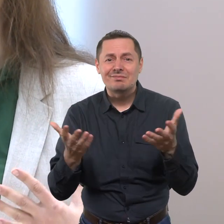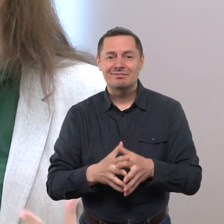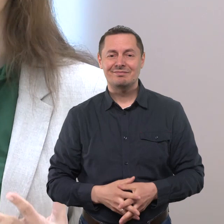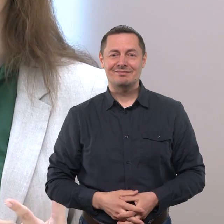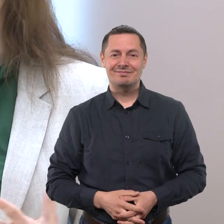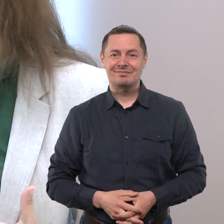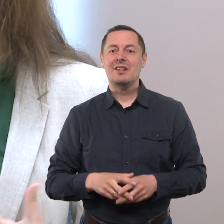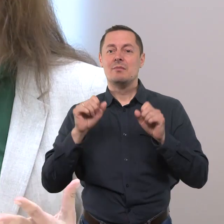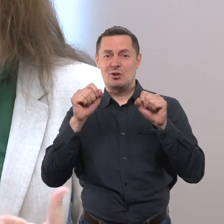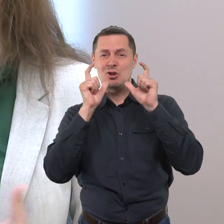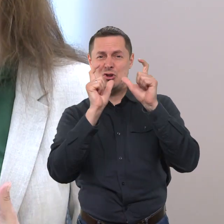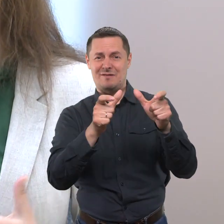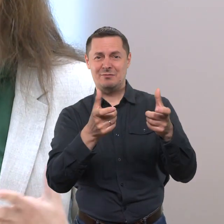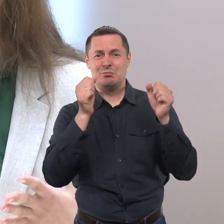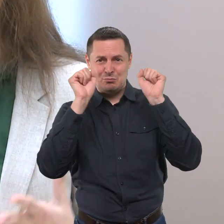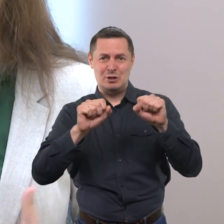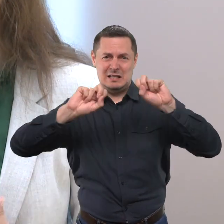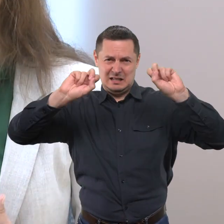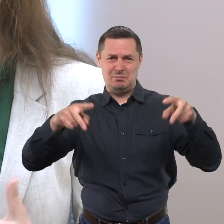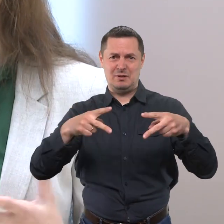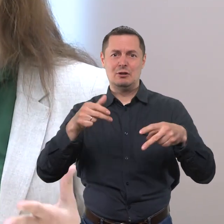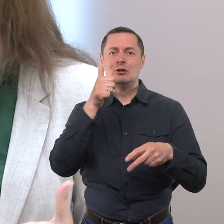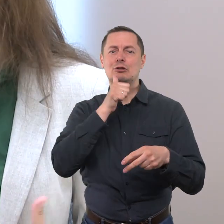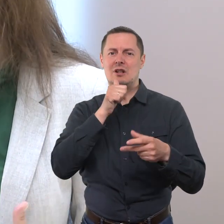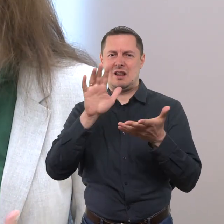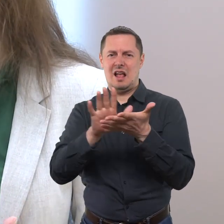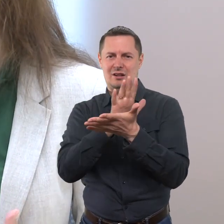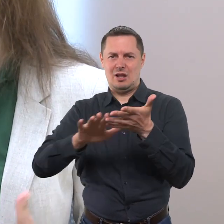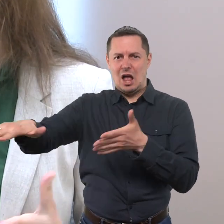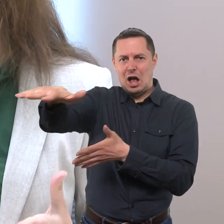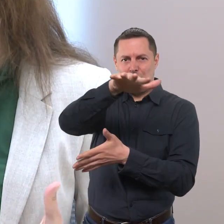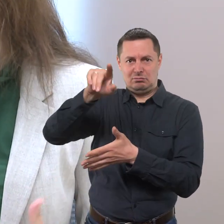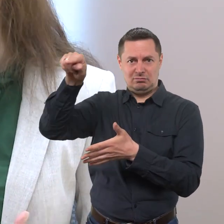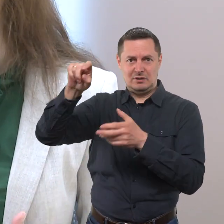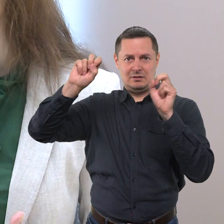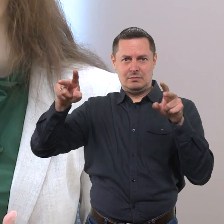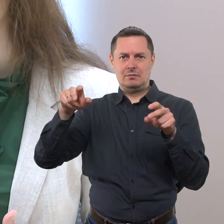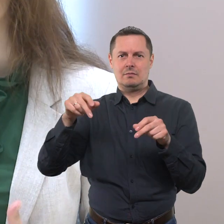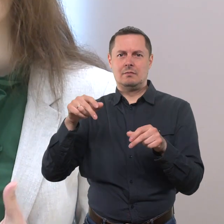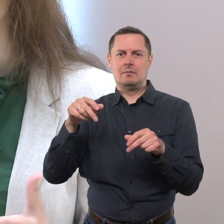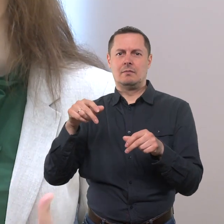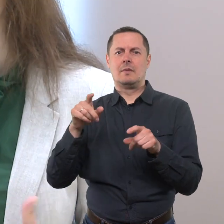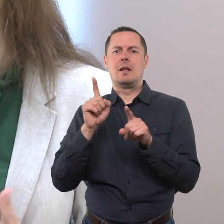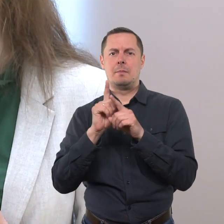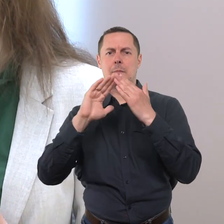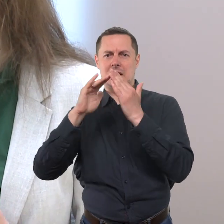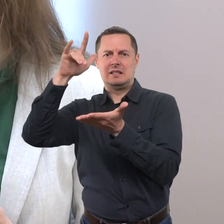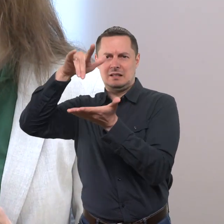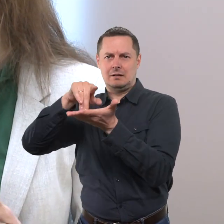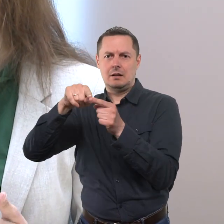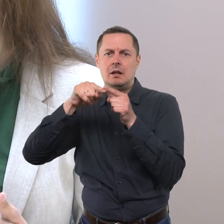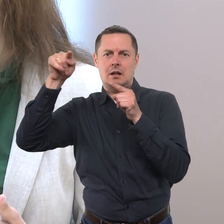Tai ką daryti, turiu labai daug šakų. Yra aikštelė, žaliųjų atlikų aikštelė. Atsnumas nėra didelis, pabandžiau tiesiog